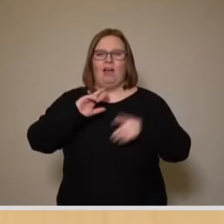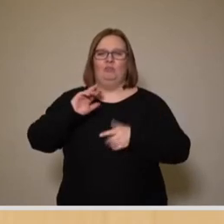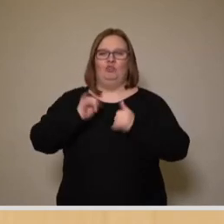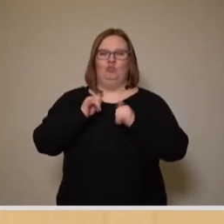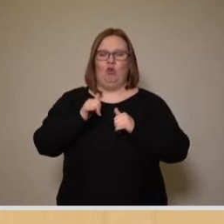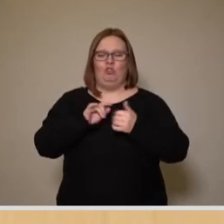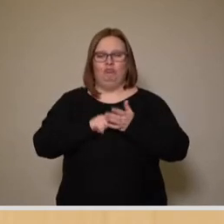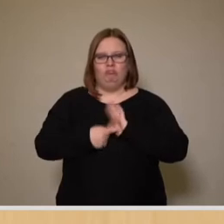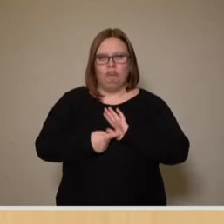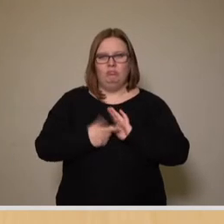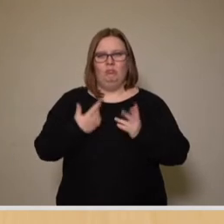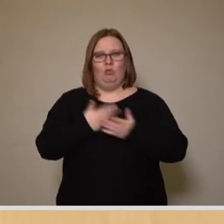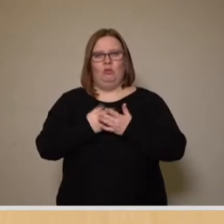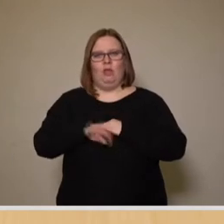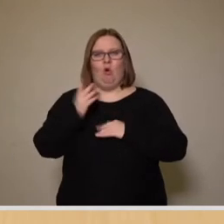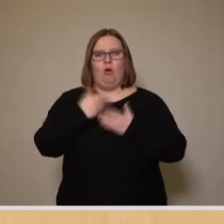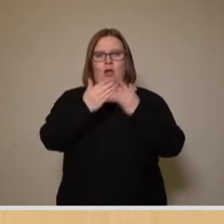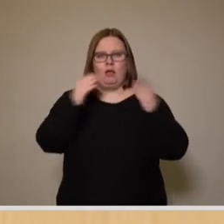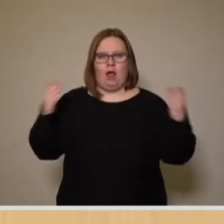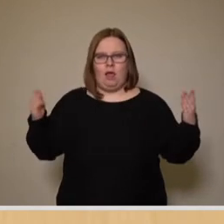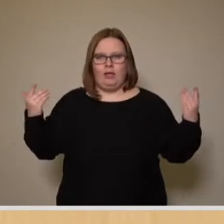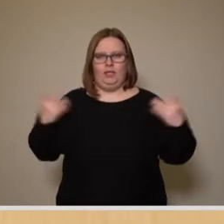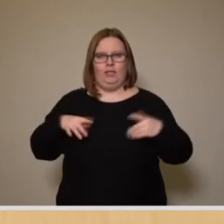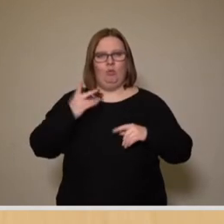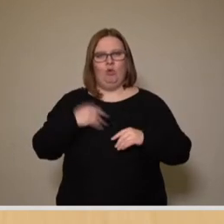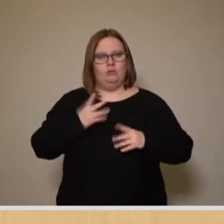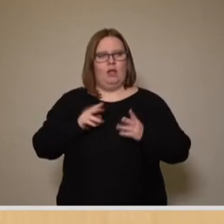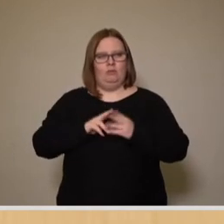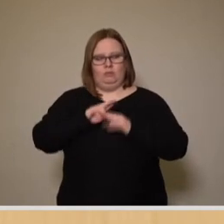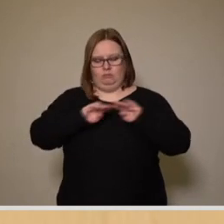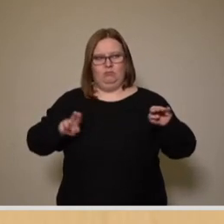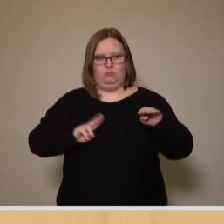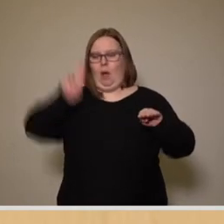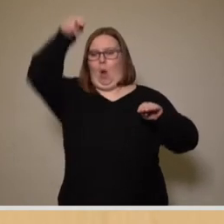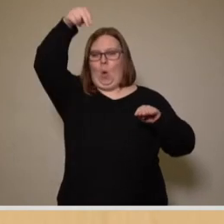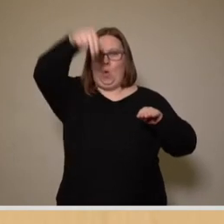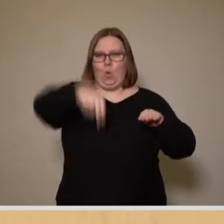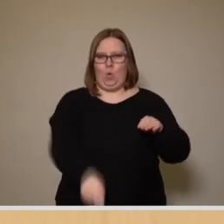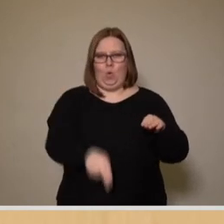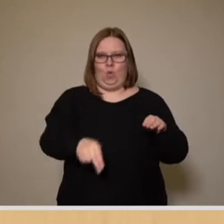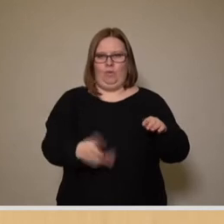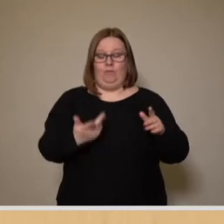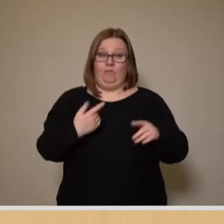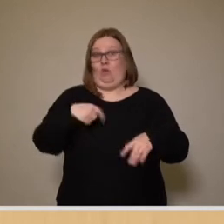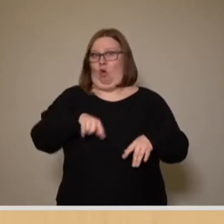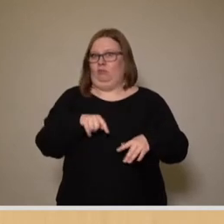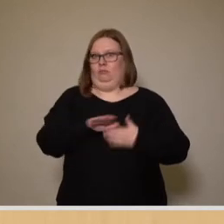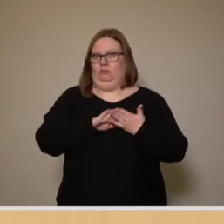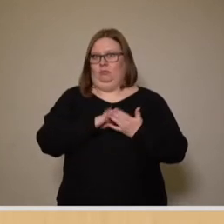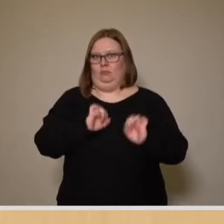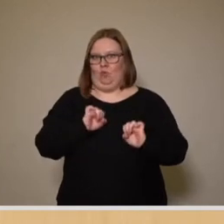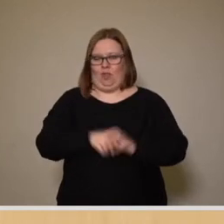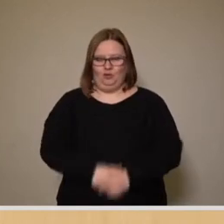Darbietungen, bei denen auch die Galerie als erweiterter Sprungturm genutzt wurde. Heute sicher undenkbar.